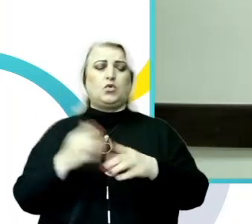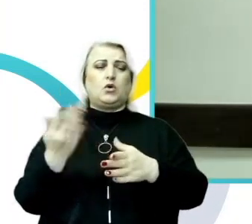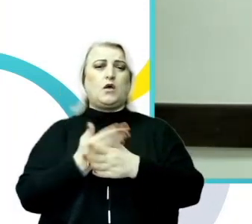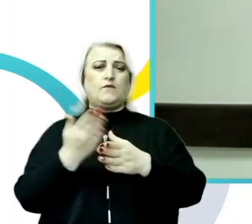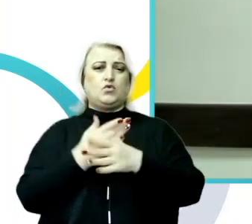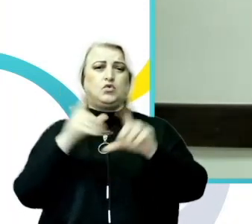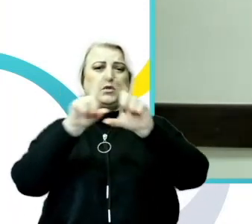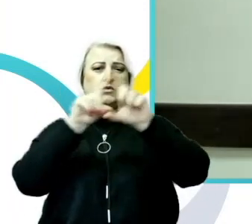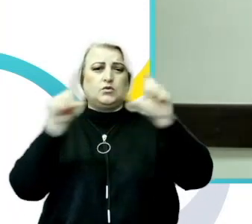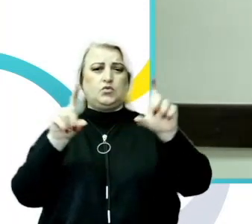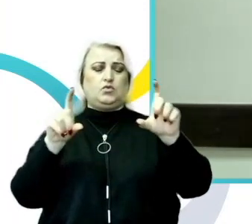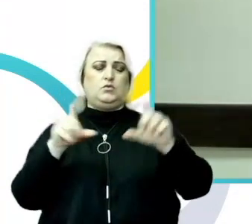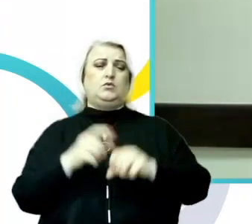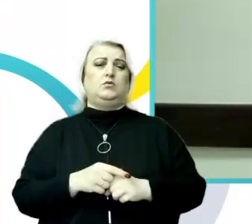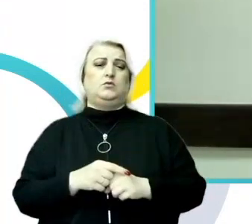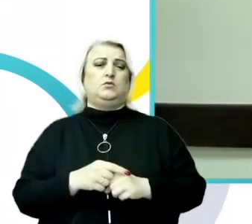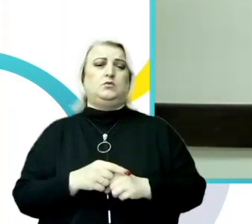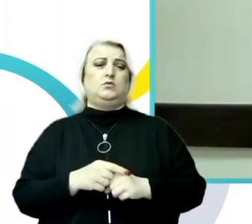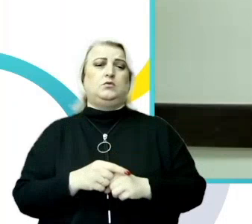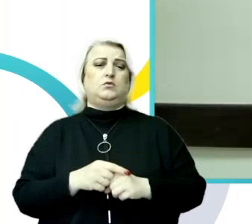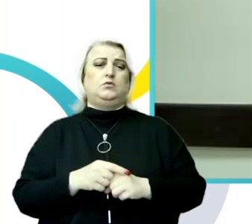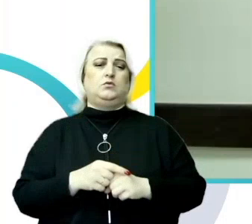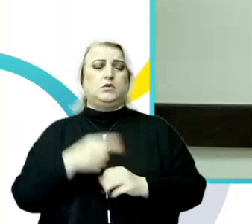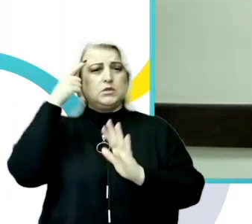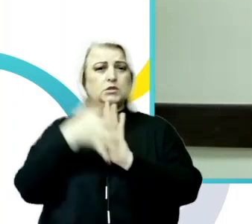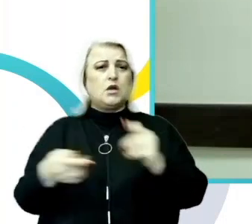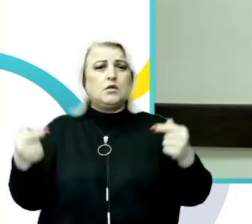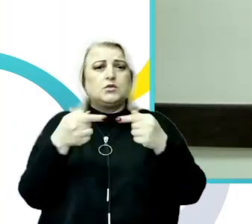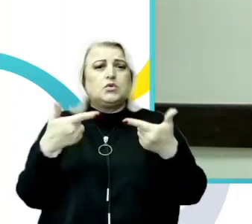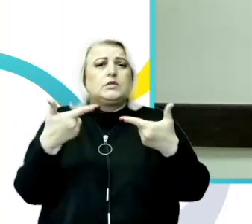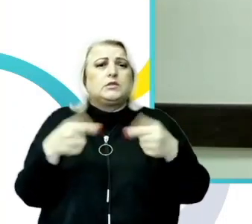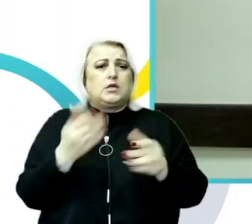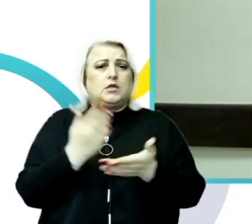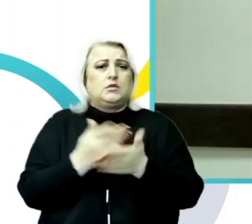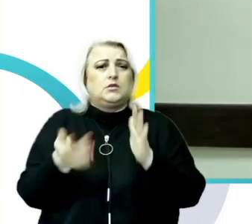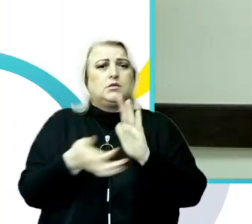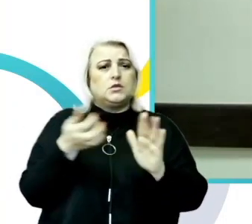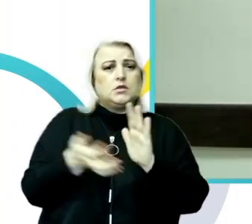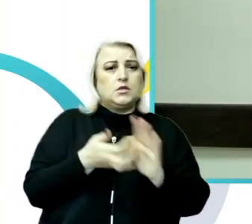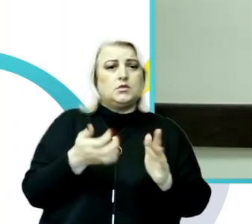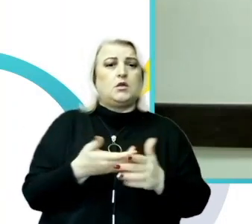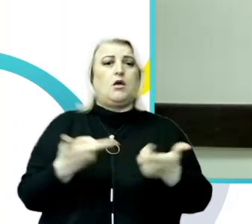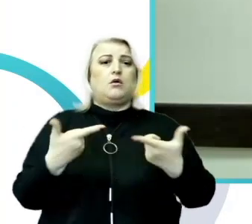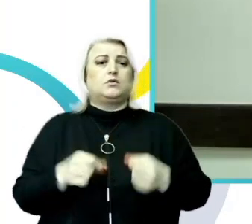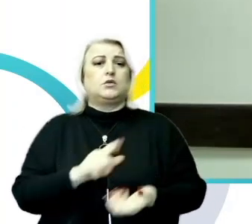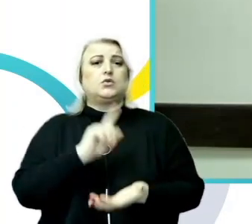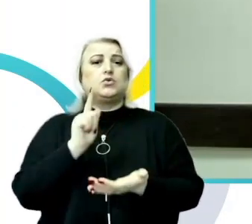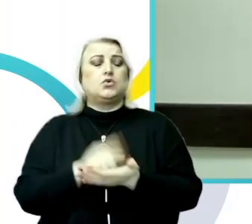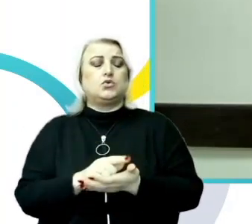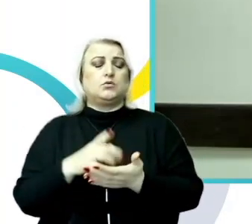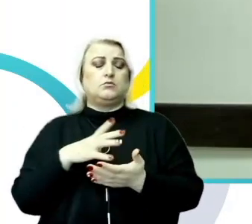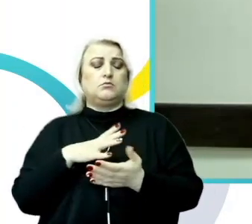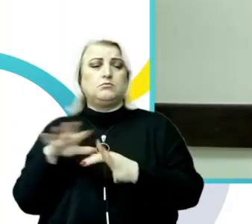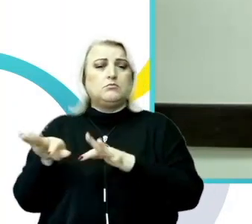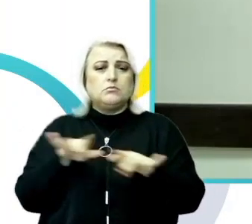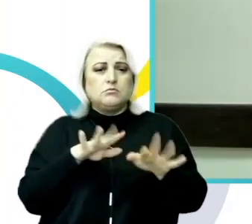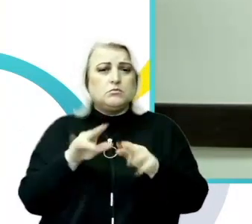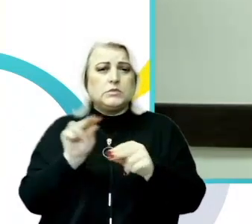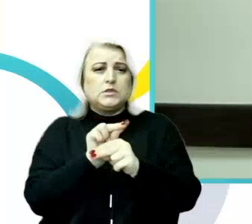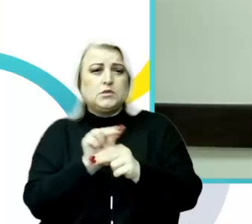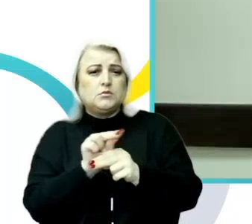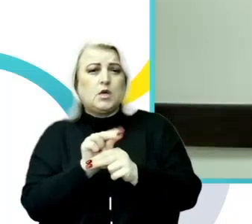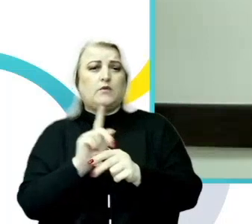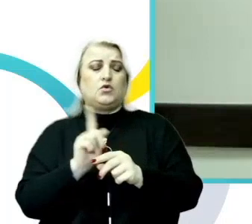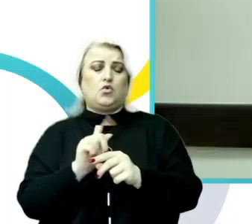nivelele să înțeleagă exact unde sunt lacunile și unde trebuie să intervină ca să progreseze în